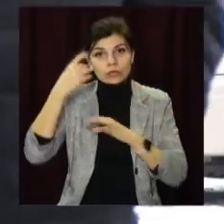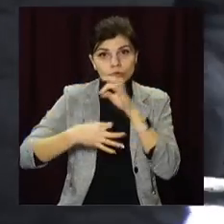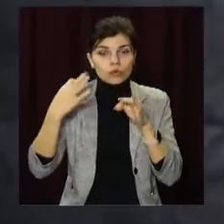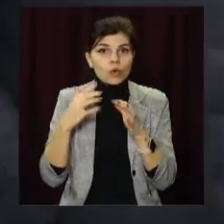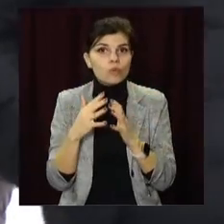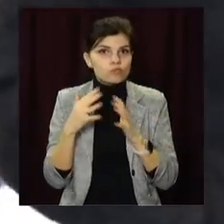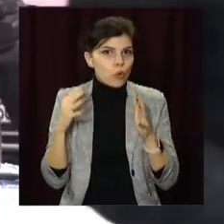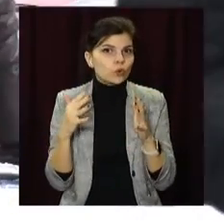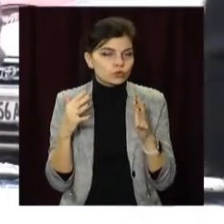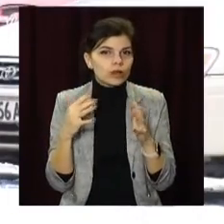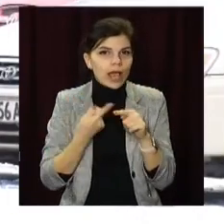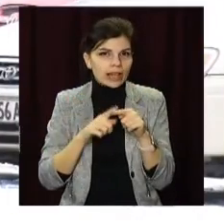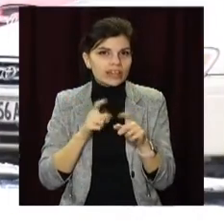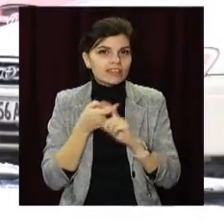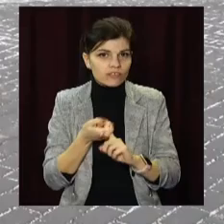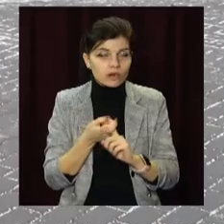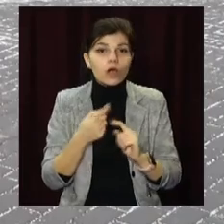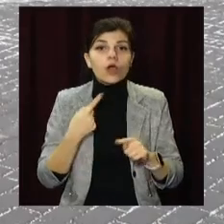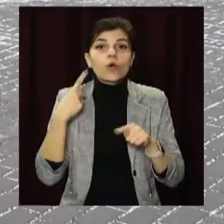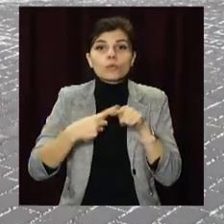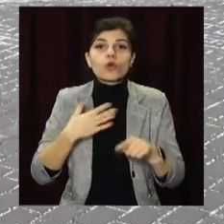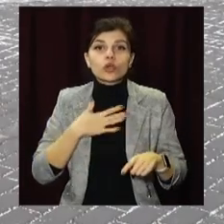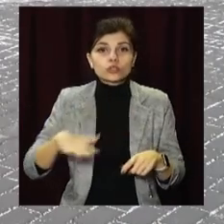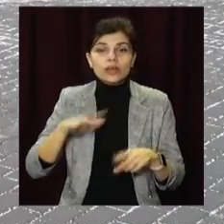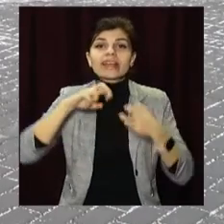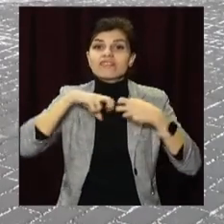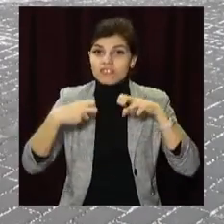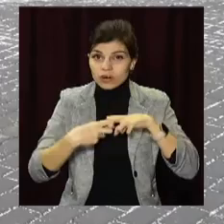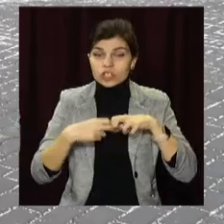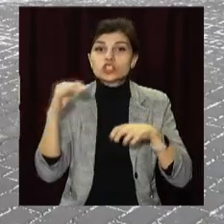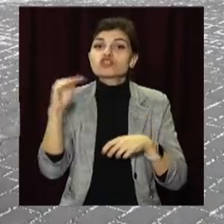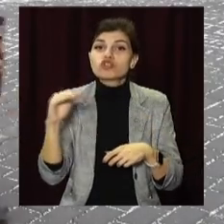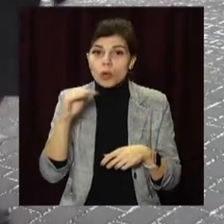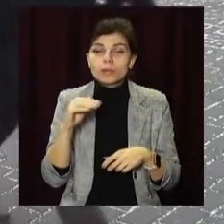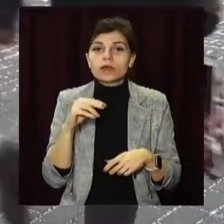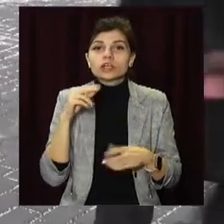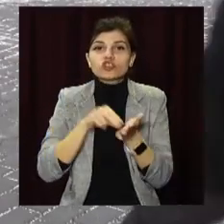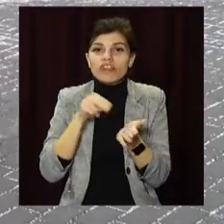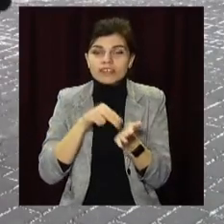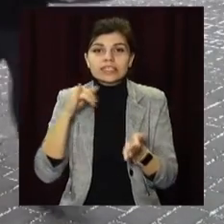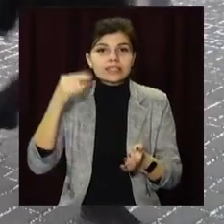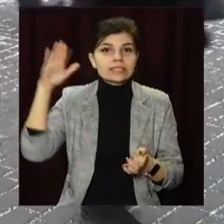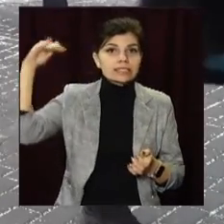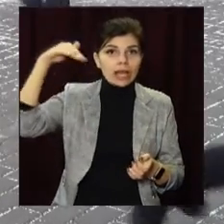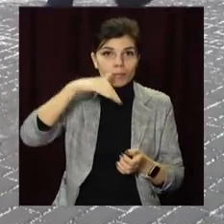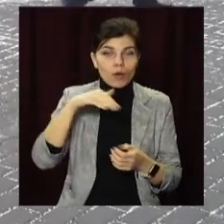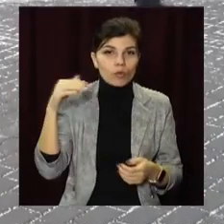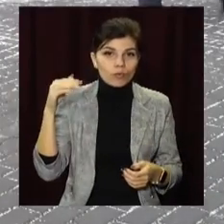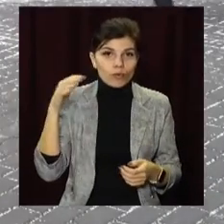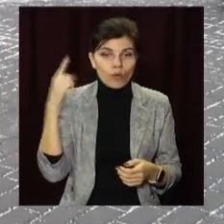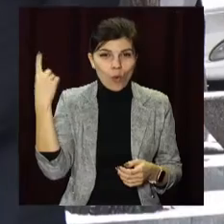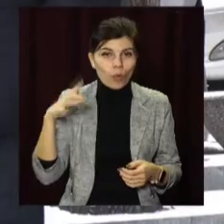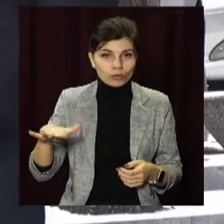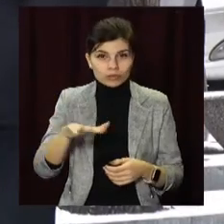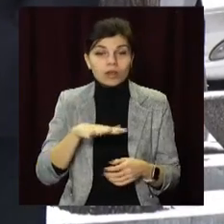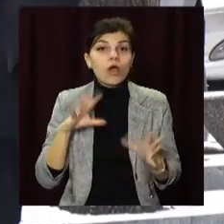нашої області, у списку Івано-Франківська, Житомирська, Чернівецька та Закарпатська області. В цілому в Україні підтвердили понад 2 тисячі нових